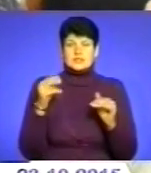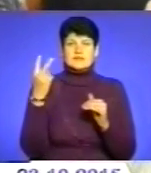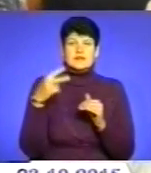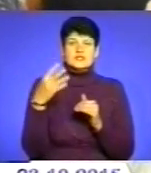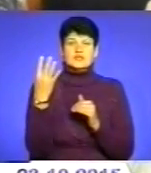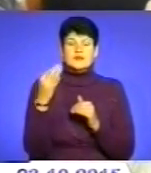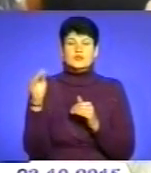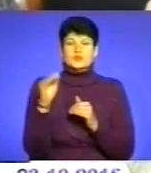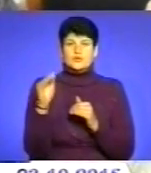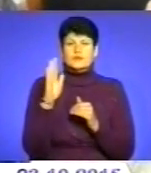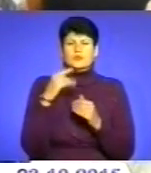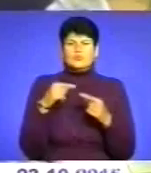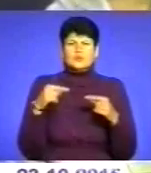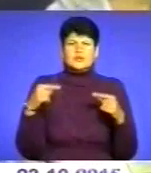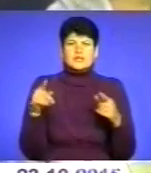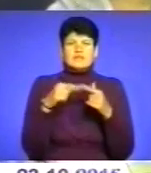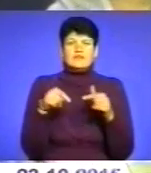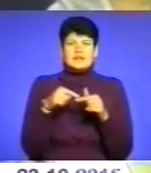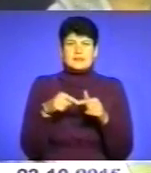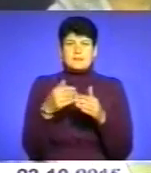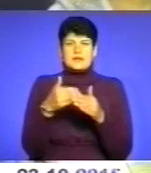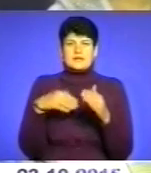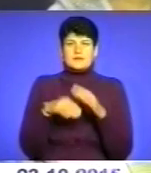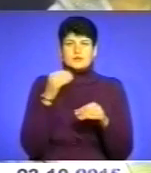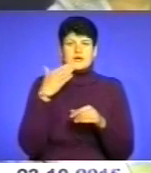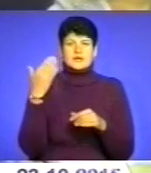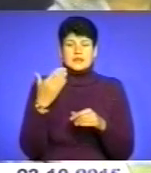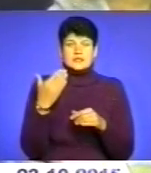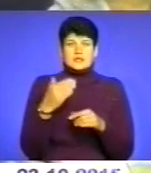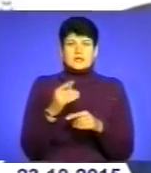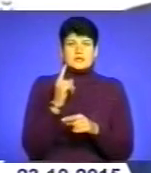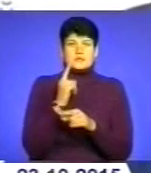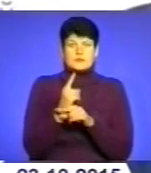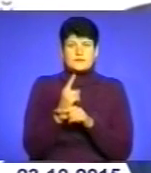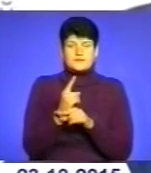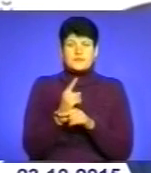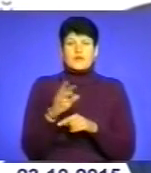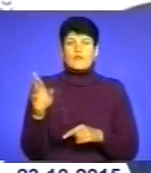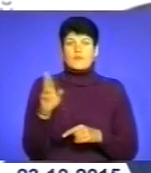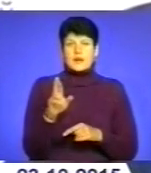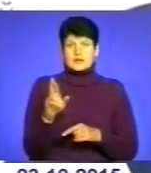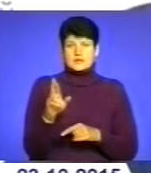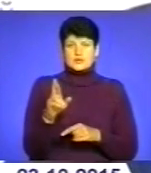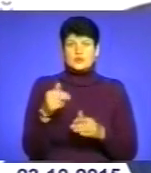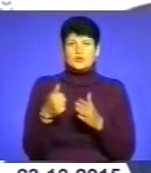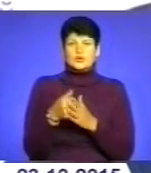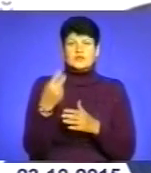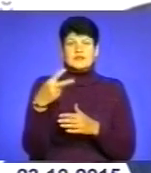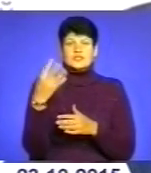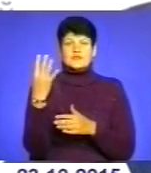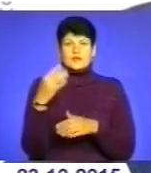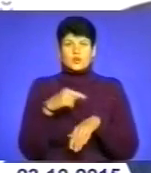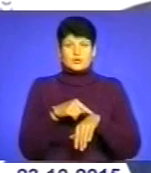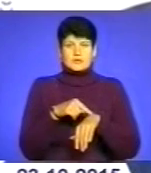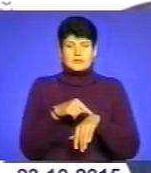жовтня будь-які види передвиборчої агітації суворо заборонені. В п'ятницю до 24-ї години